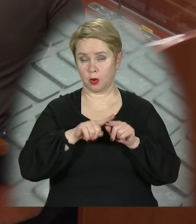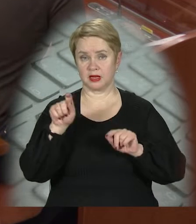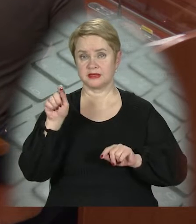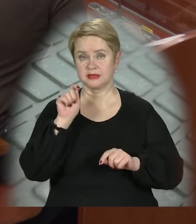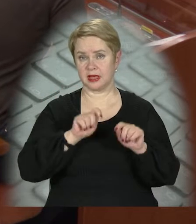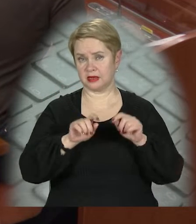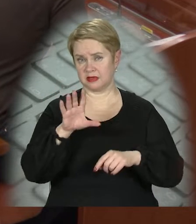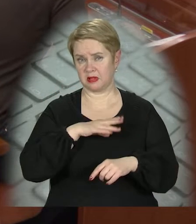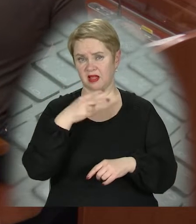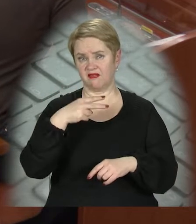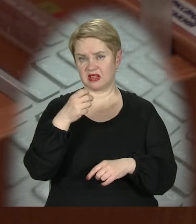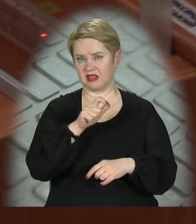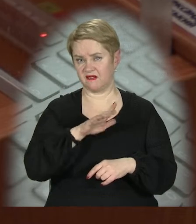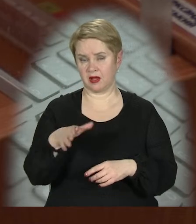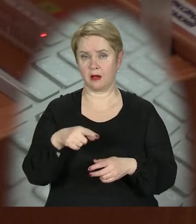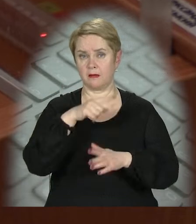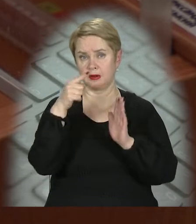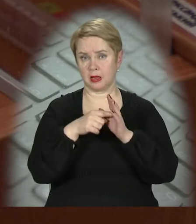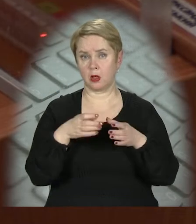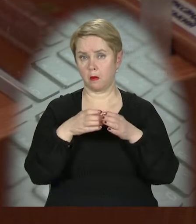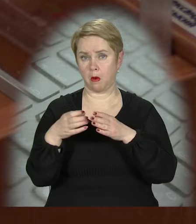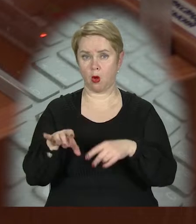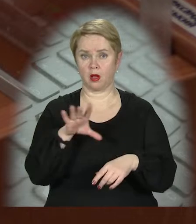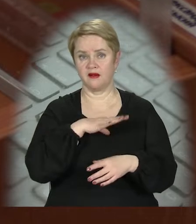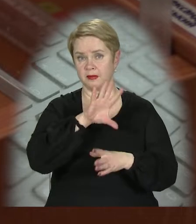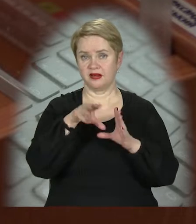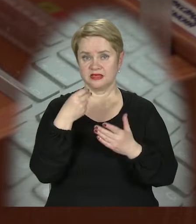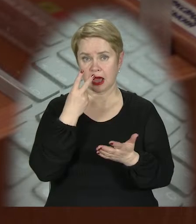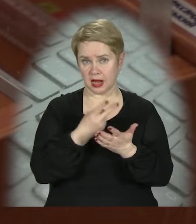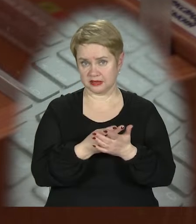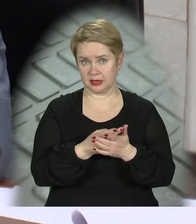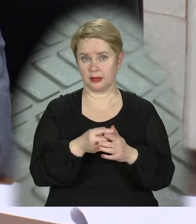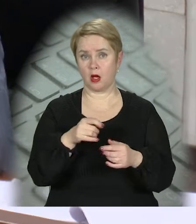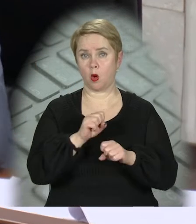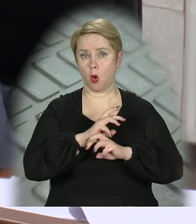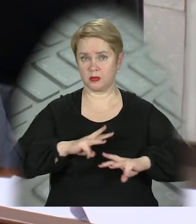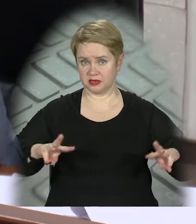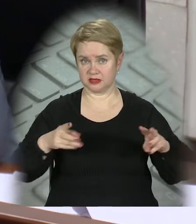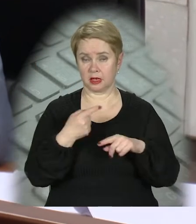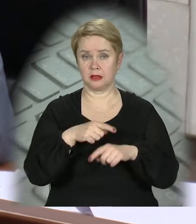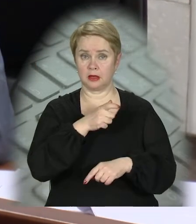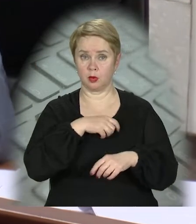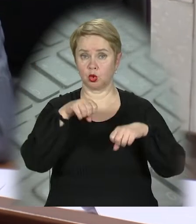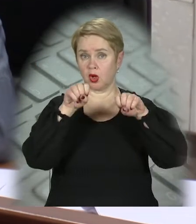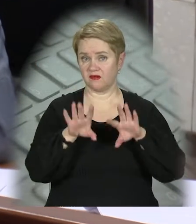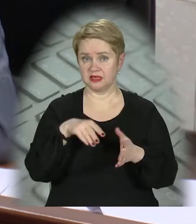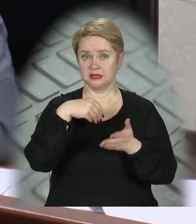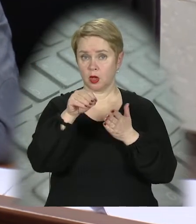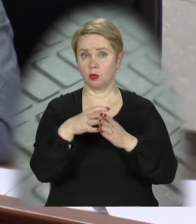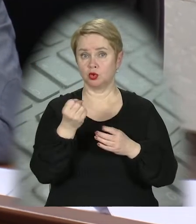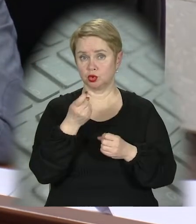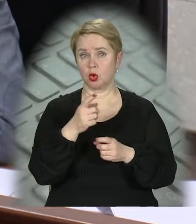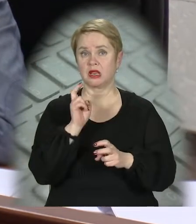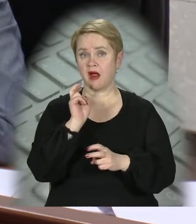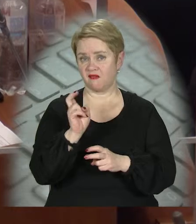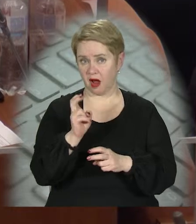сесія тривала всього 20 хвилин. Питання приймали блоками, бо попередньо їх всі розглянули на профільних комісіях. Отже, депутати вирішили закупити ще